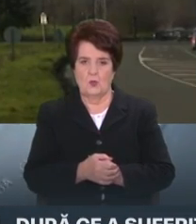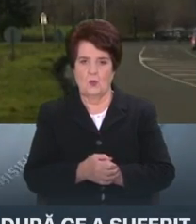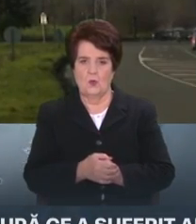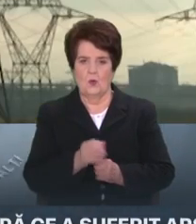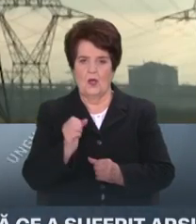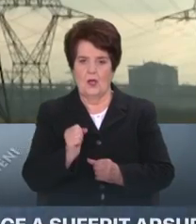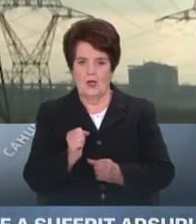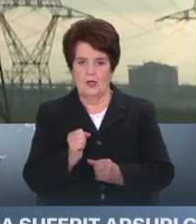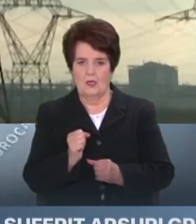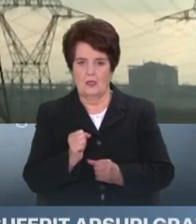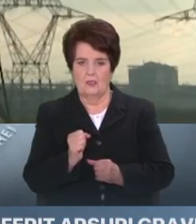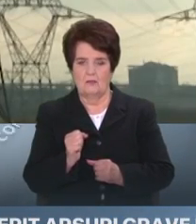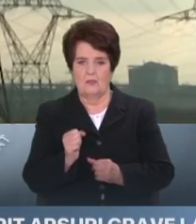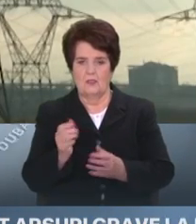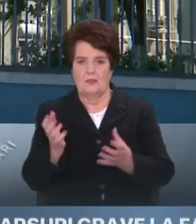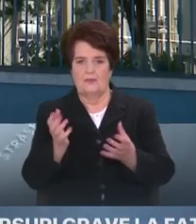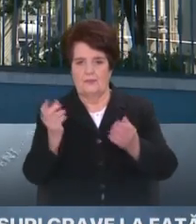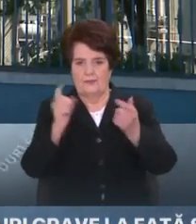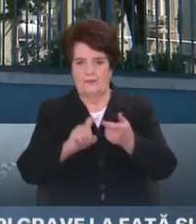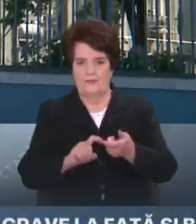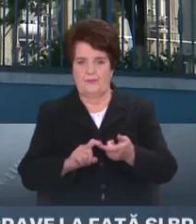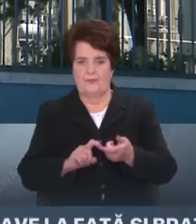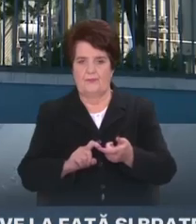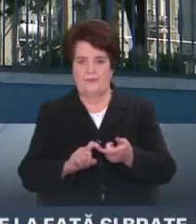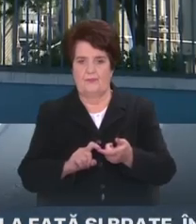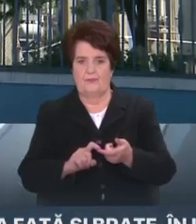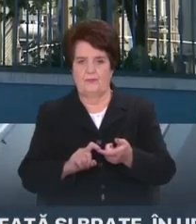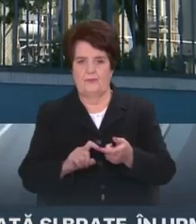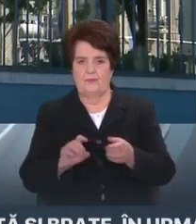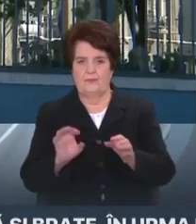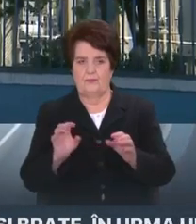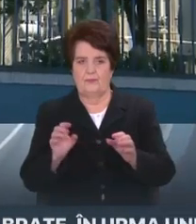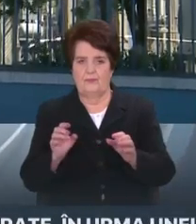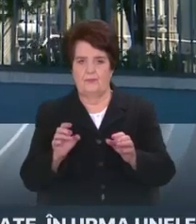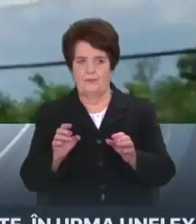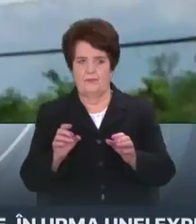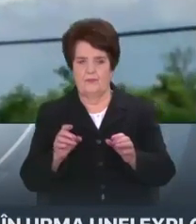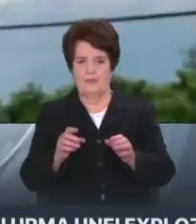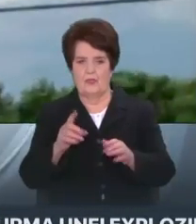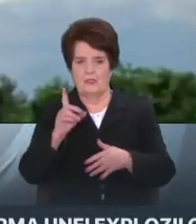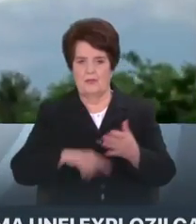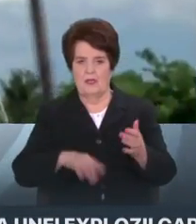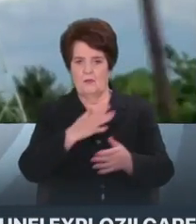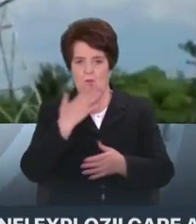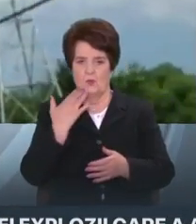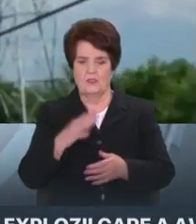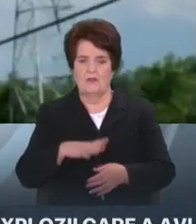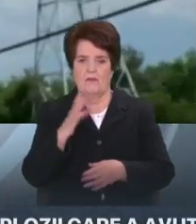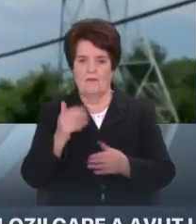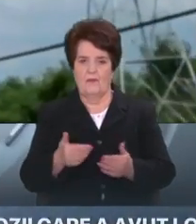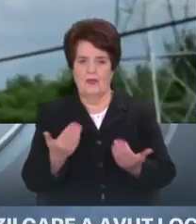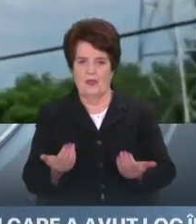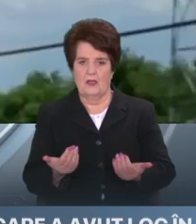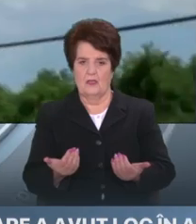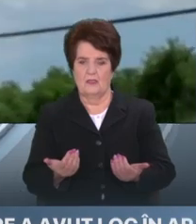comercial de a achiziționa această energie și mizăm foarte mult astăzi să definitivăm încheierea încă unui